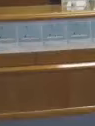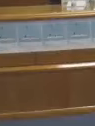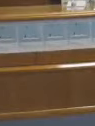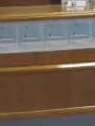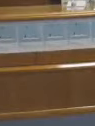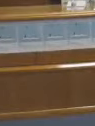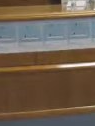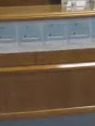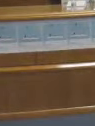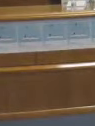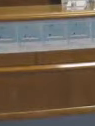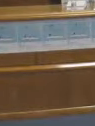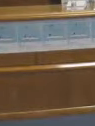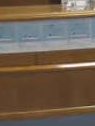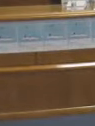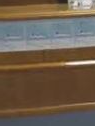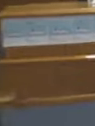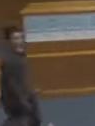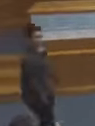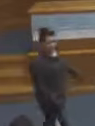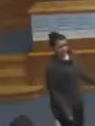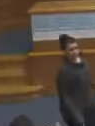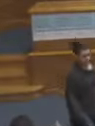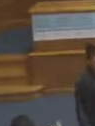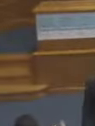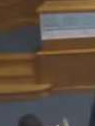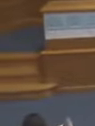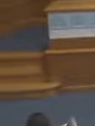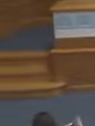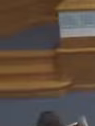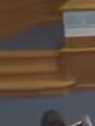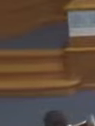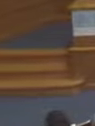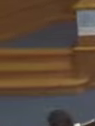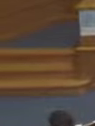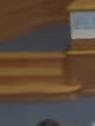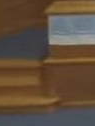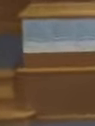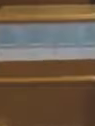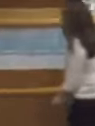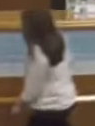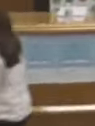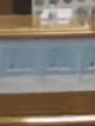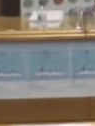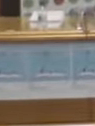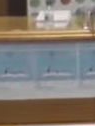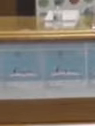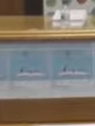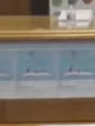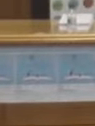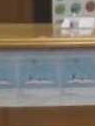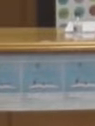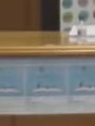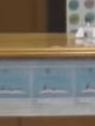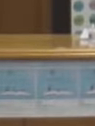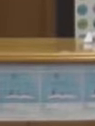Επομένου η μιλήτρια είναι η κυρία Γιανακούρη. Είναι τα τελευταία 20 χρόνια, δουλεύει ως εκπαιδευτικός στην